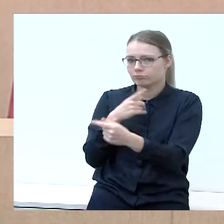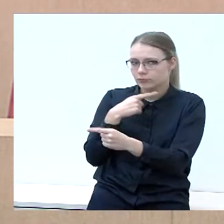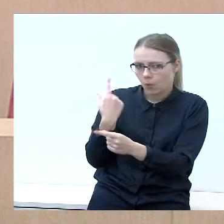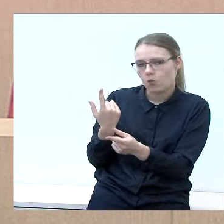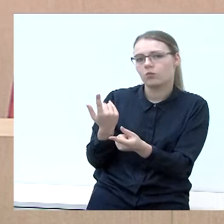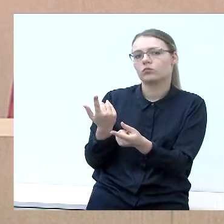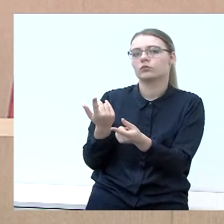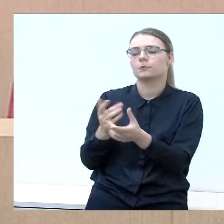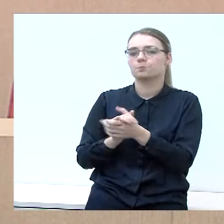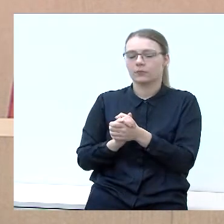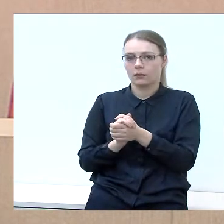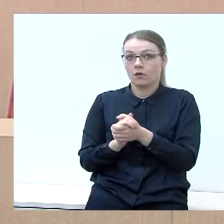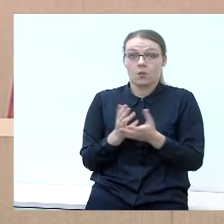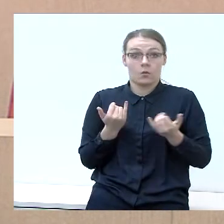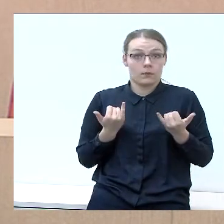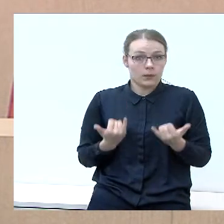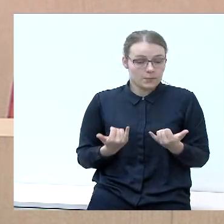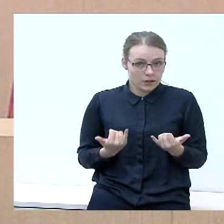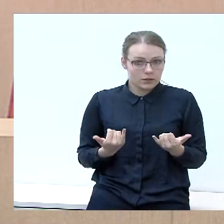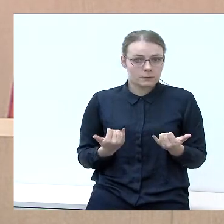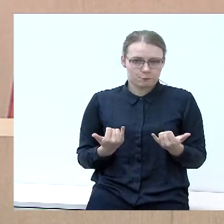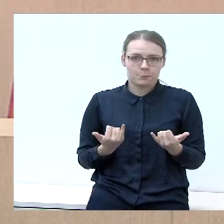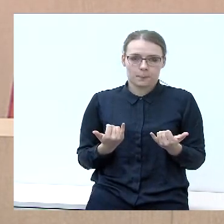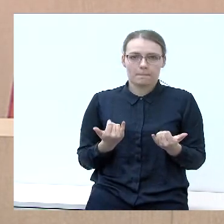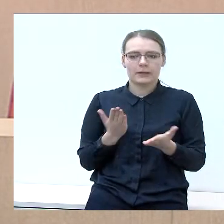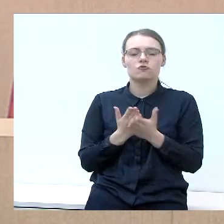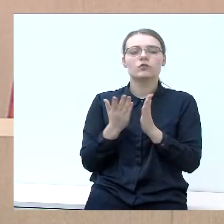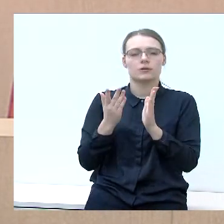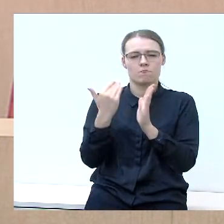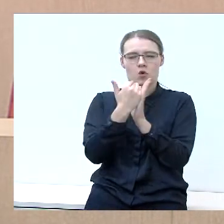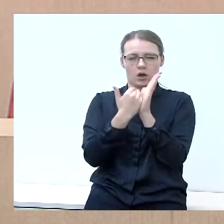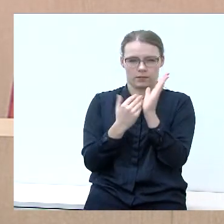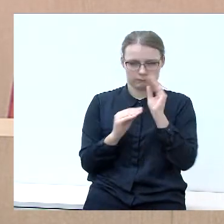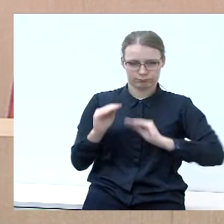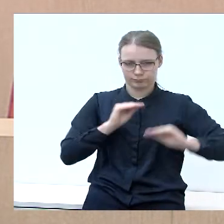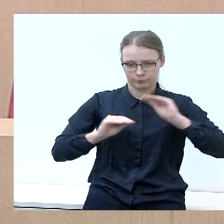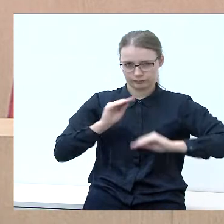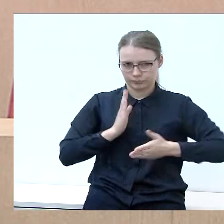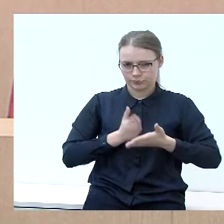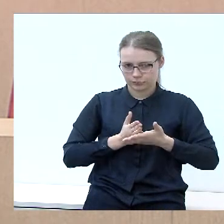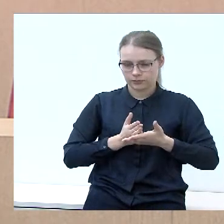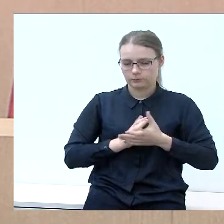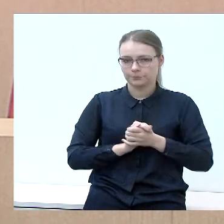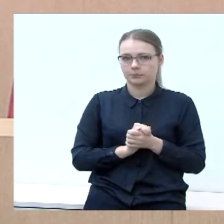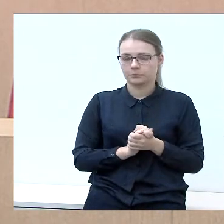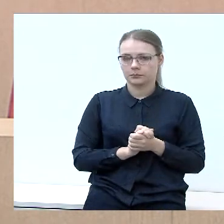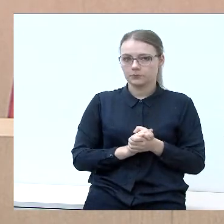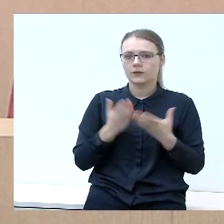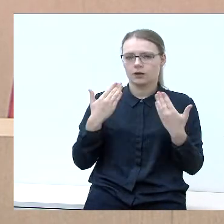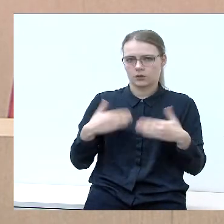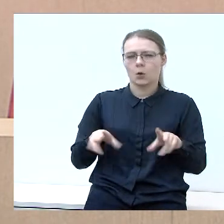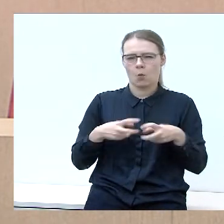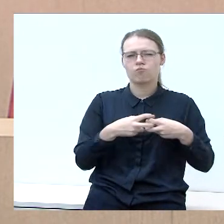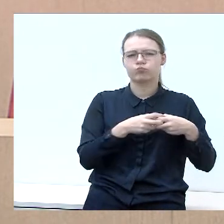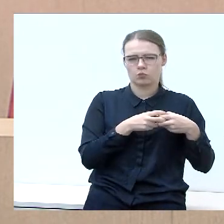Ir dabar yra sudaryta tokia programa, kalbama jau Briuselyje,